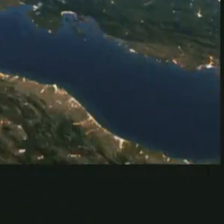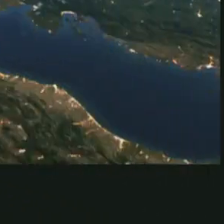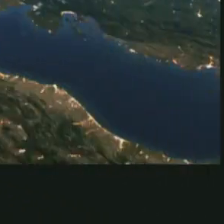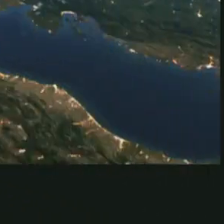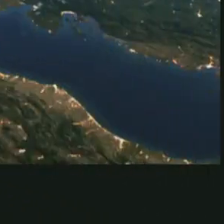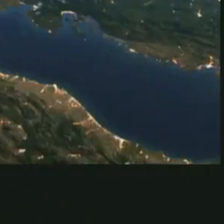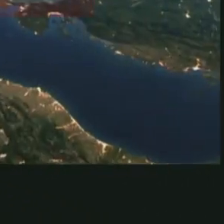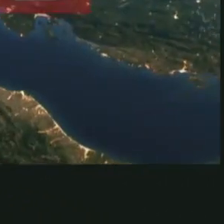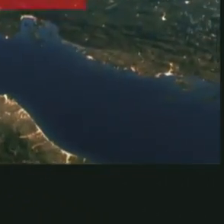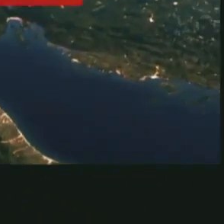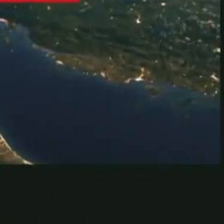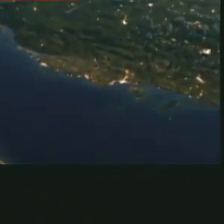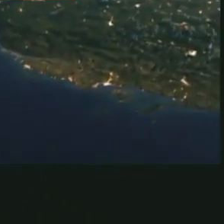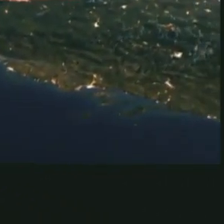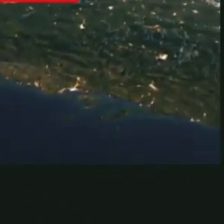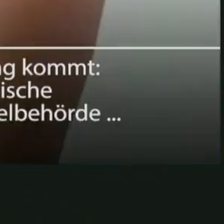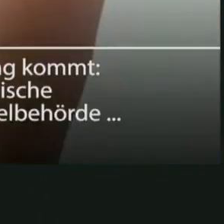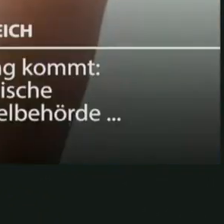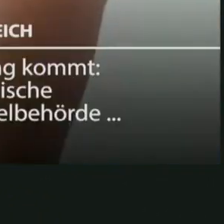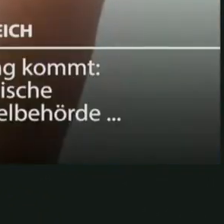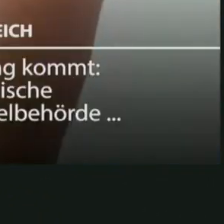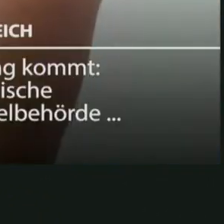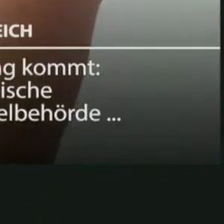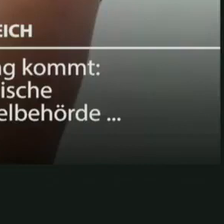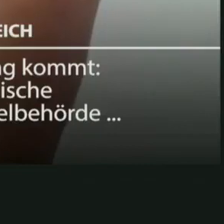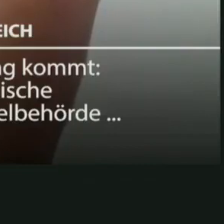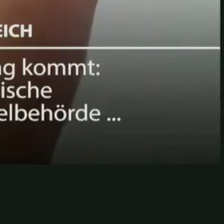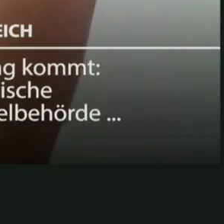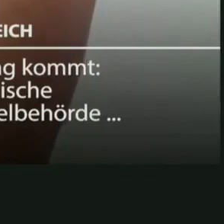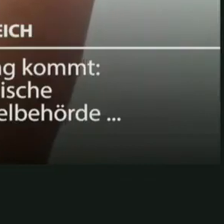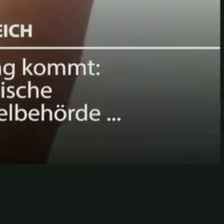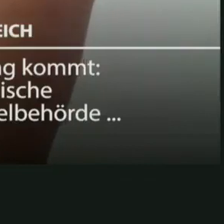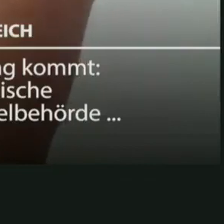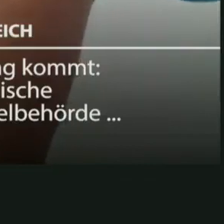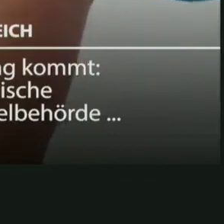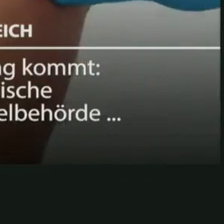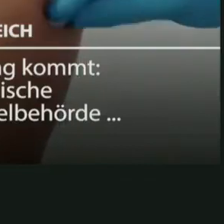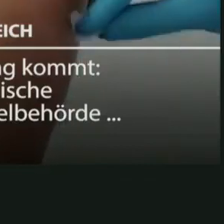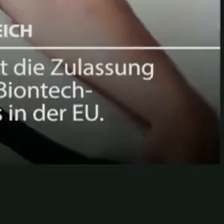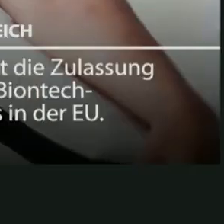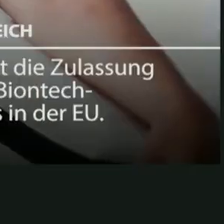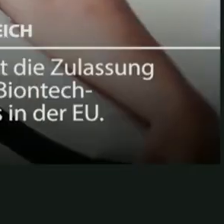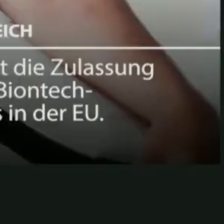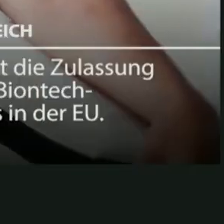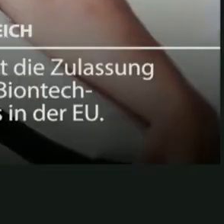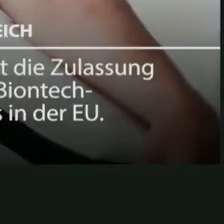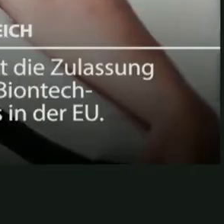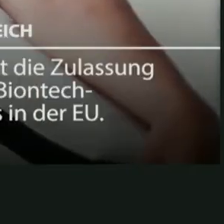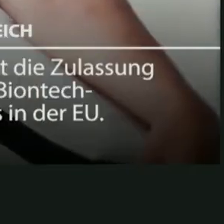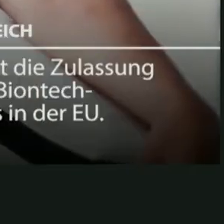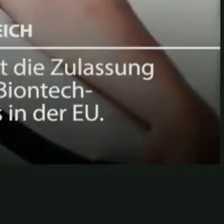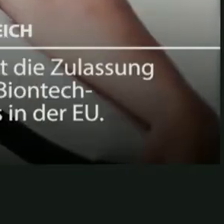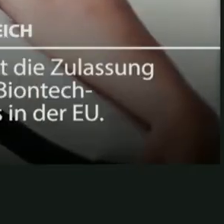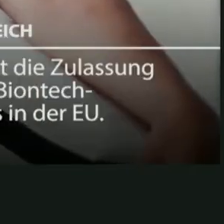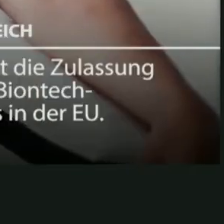einfach nicht verkraften, dass die Österreicher ein gutes Gefühl haben, einen guten Instinkt haben dafür, dass das nichts bringt,